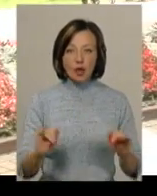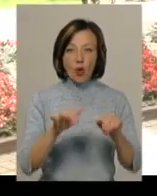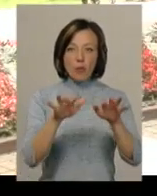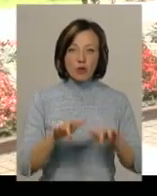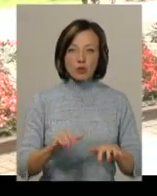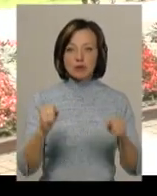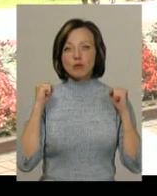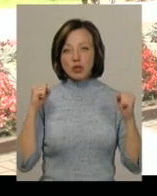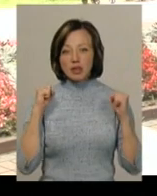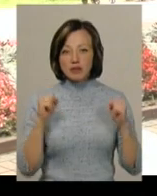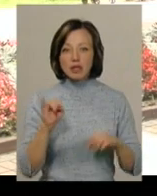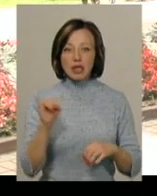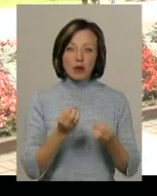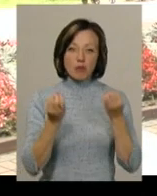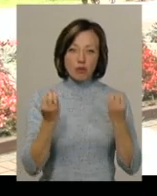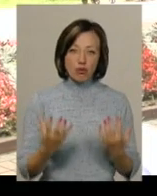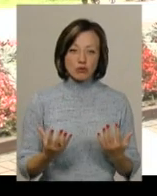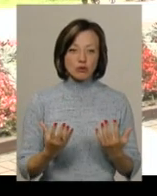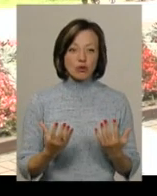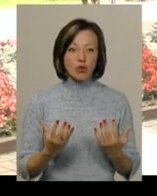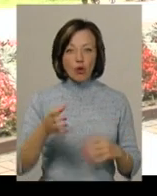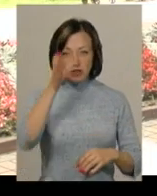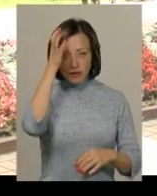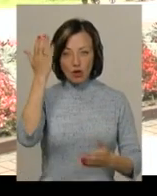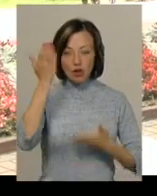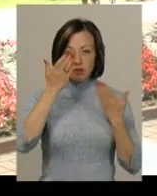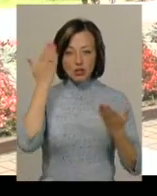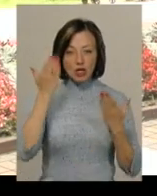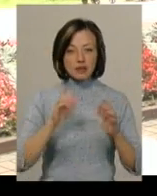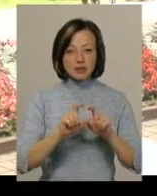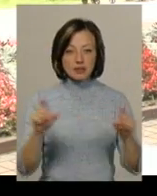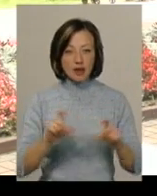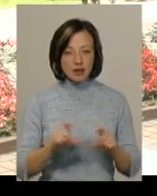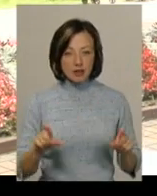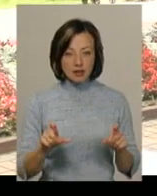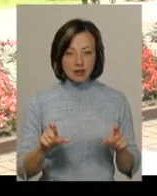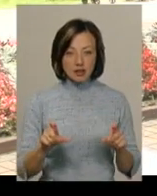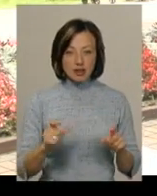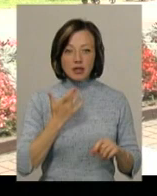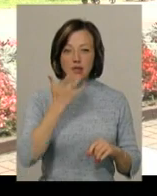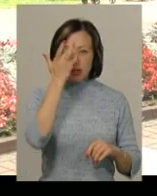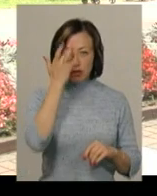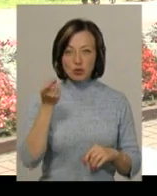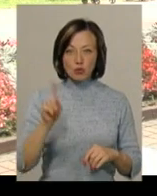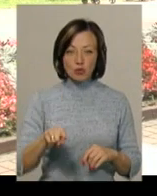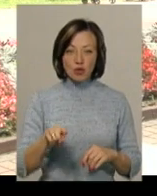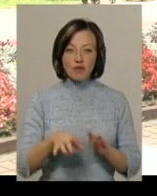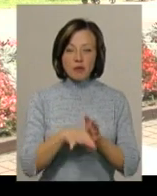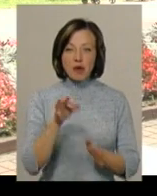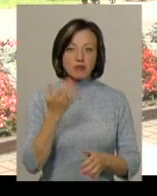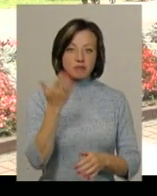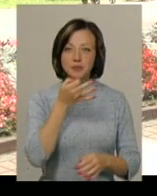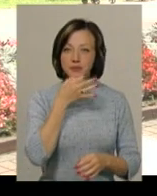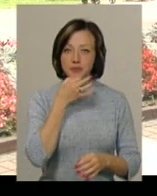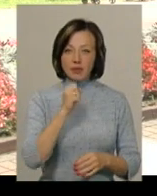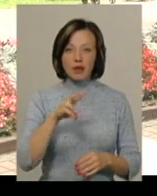'ютерні, і спортивні, і просто освітньо-розважальні заклади літні, тому вибирайте на свій